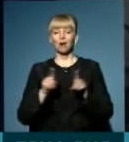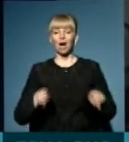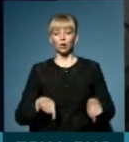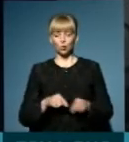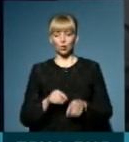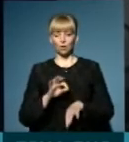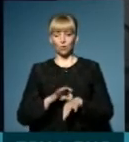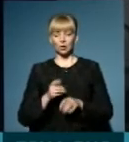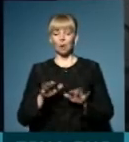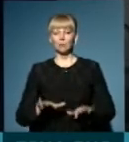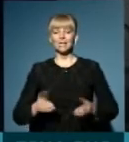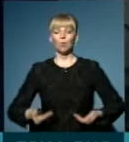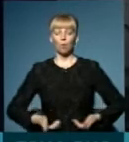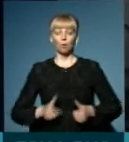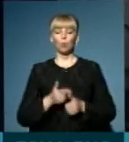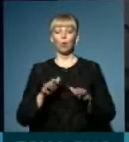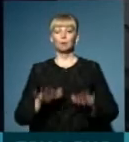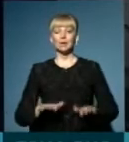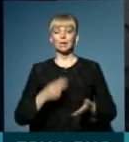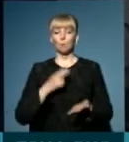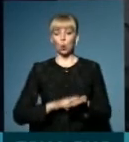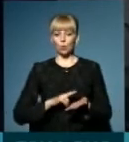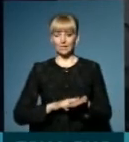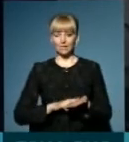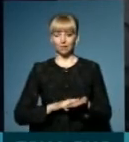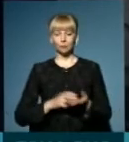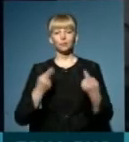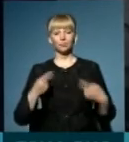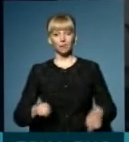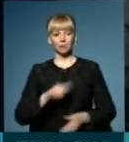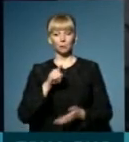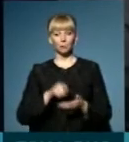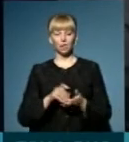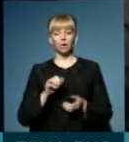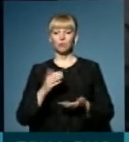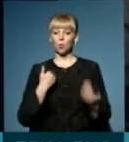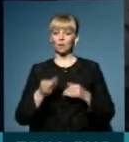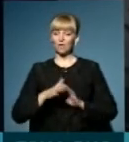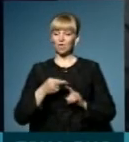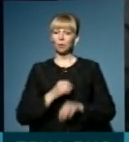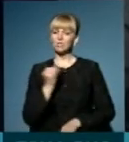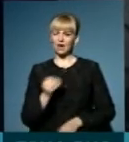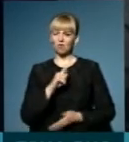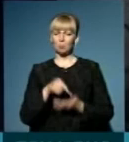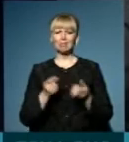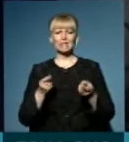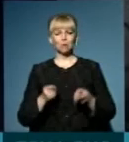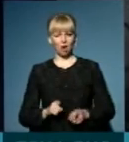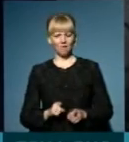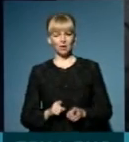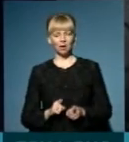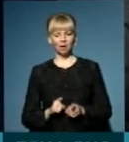за місцем проживання або за місцем прописки. А інше питання щодо виклику. Це дуже цікаве питання, тому що, насправді,